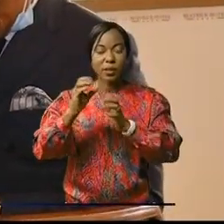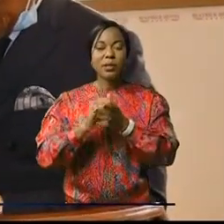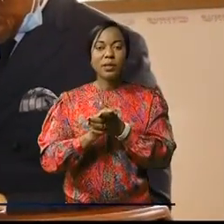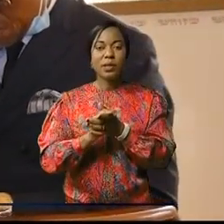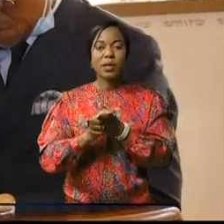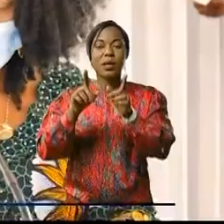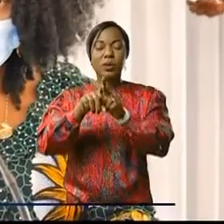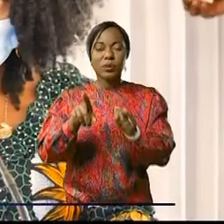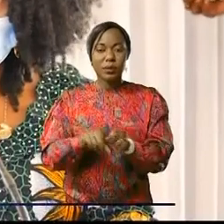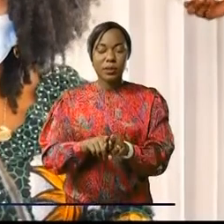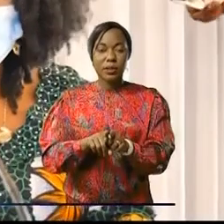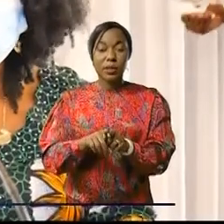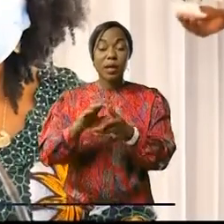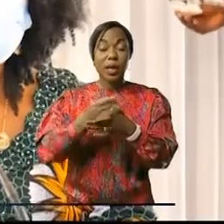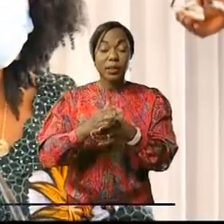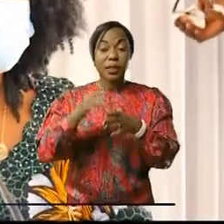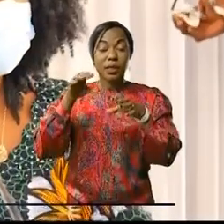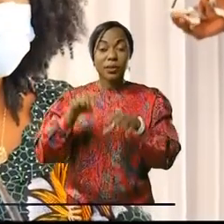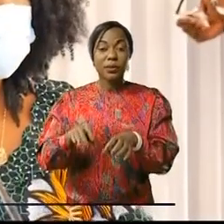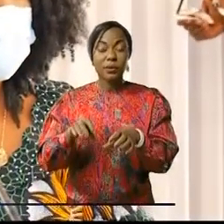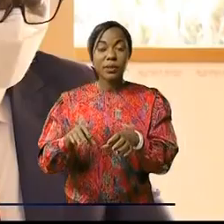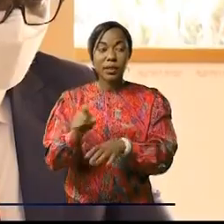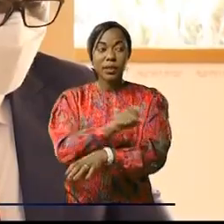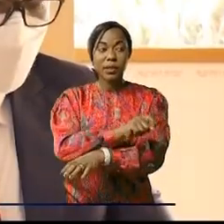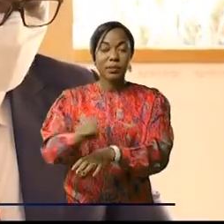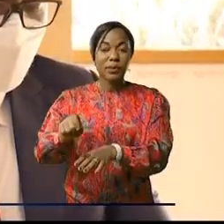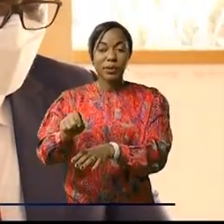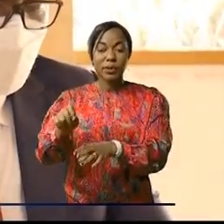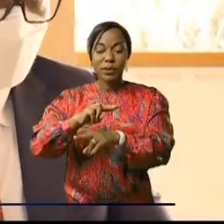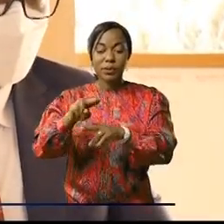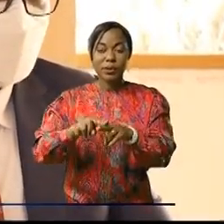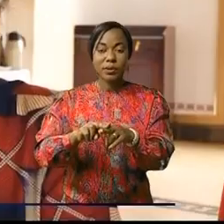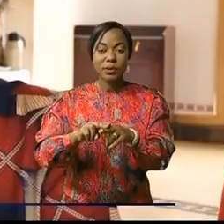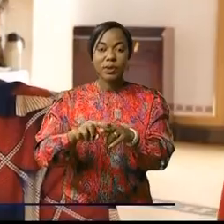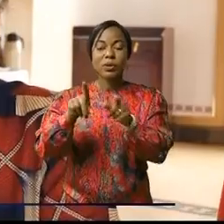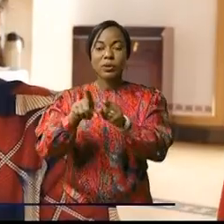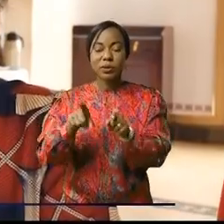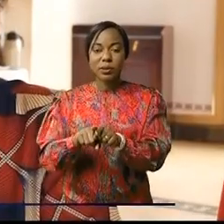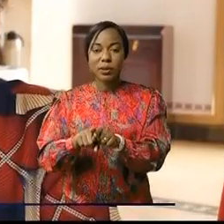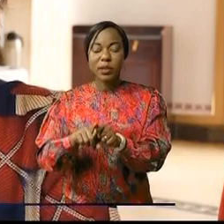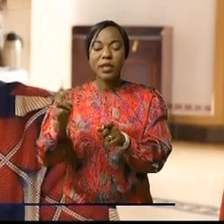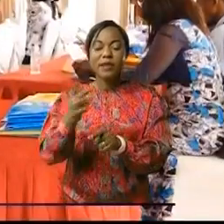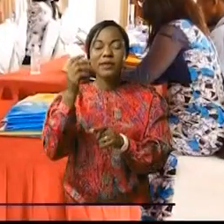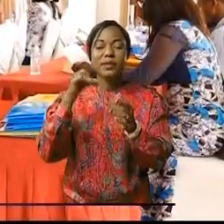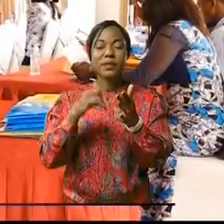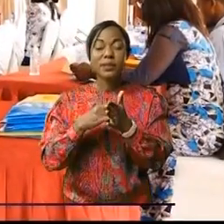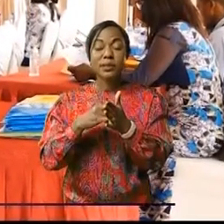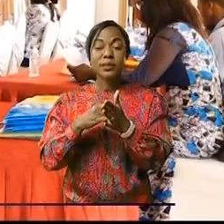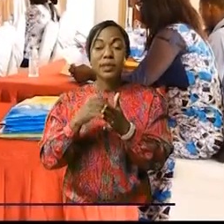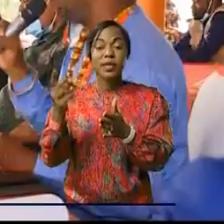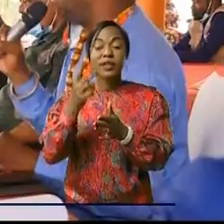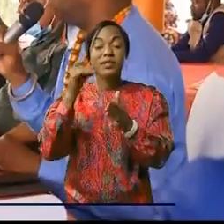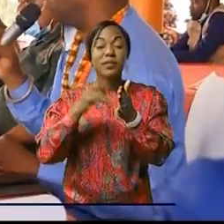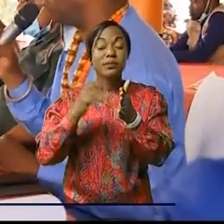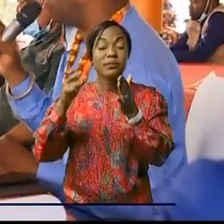adendemme entre le gouvernement de la RDC et les bureaux des Nations Unies organisés à Kinshasa le 26 et 27 octobre,